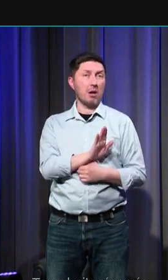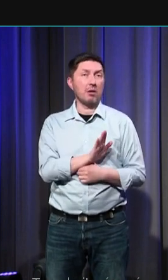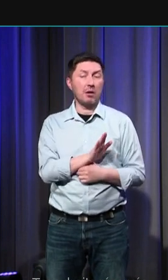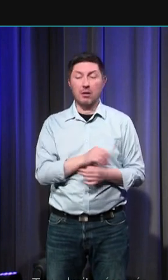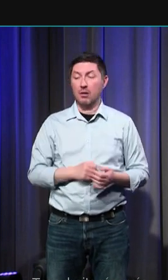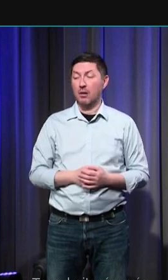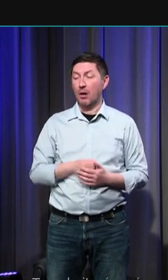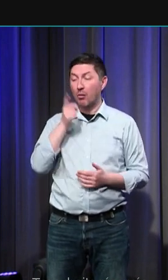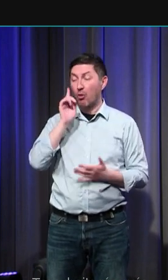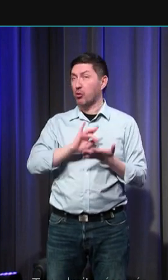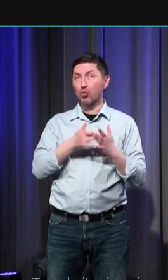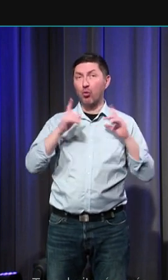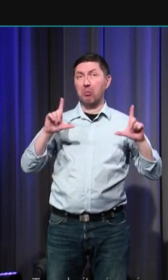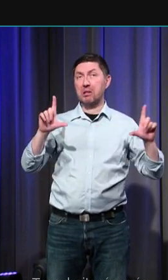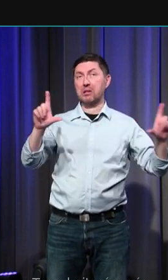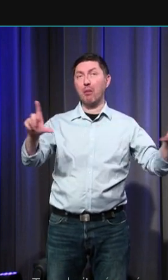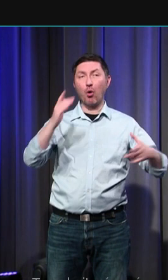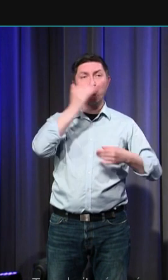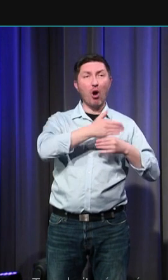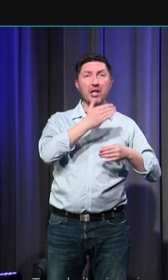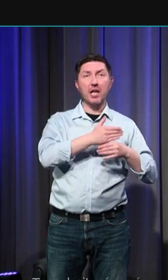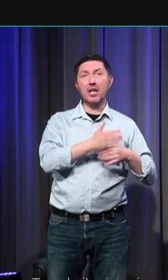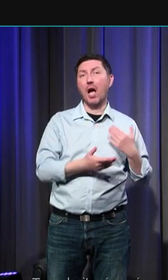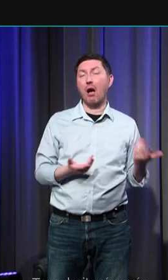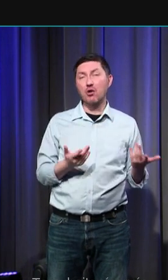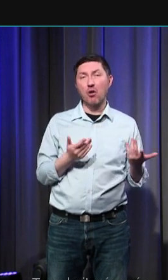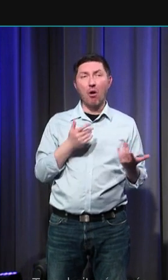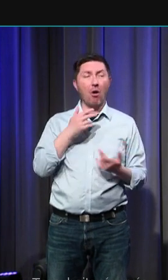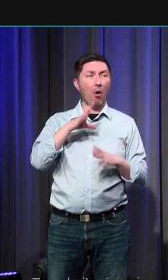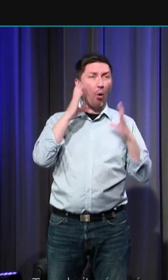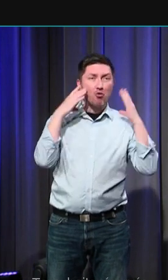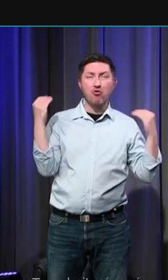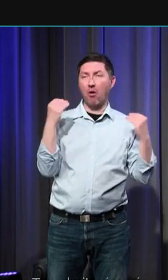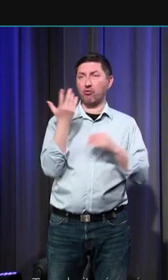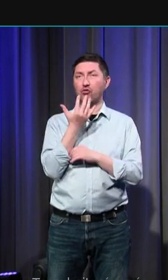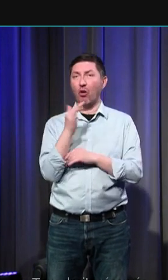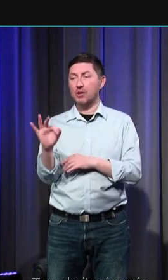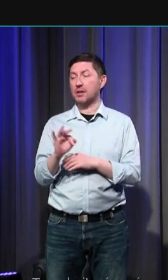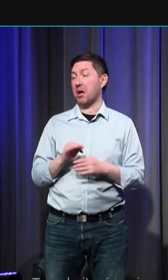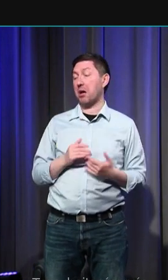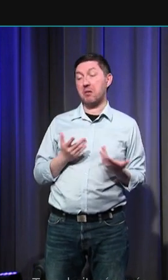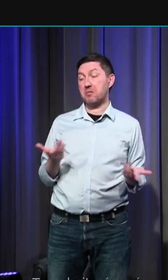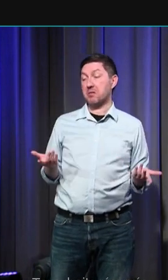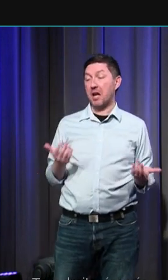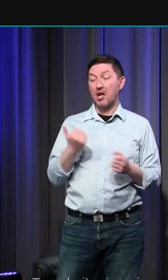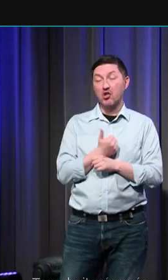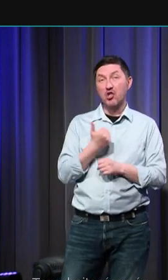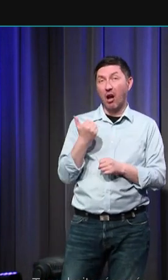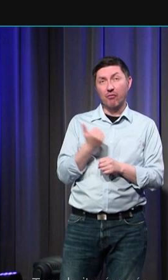du Moyen-Âge de l'époque moderne des Hollandais des Français vont nous montrer qu'à chaque fois qu'ils